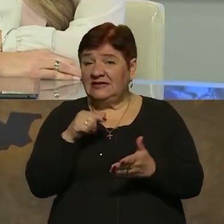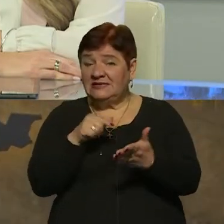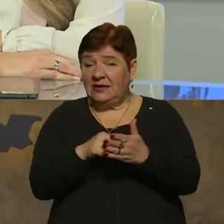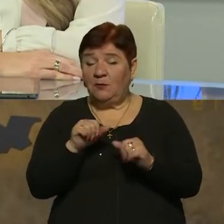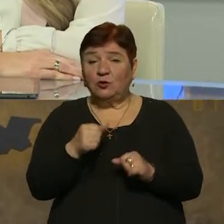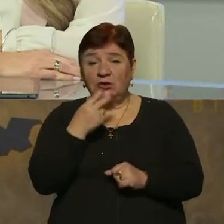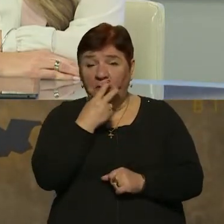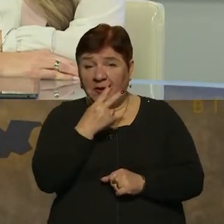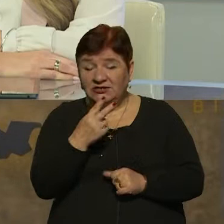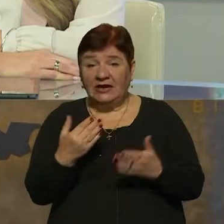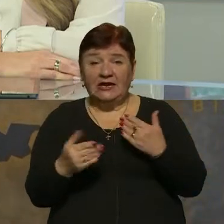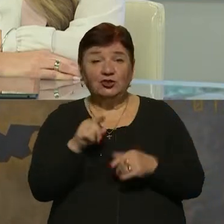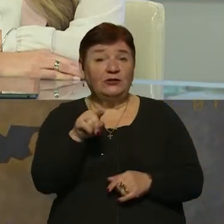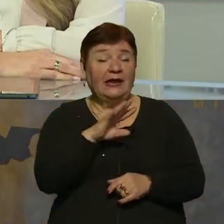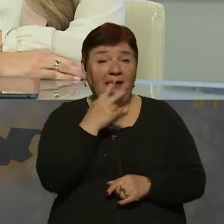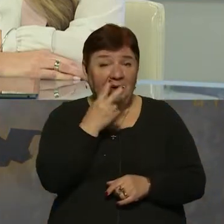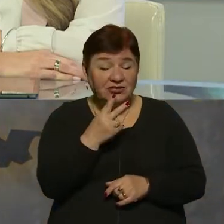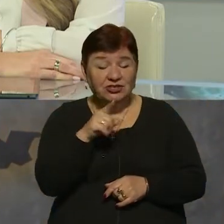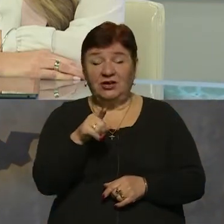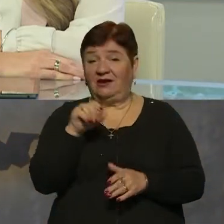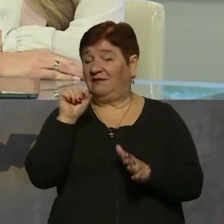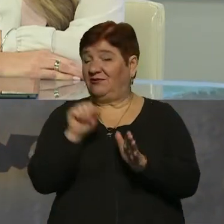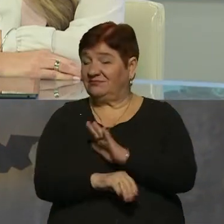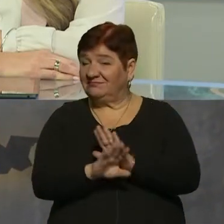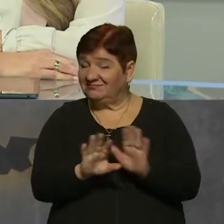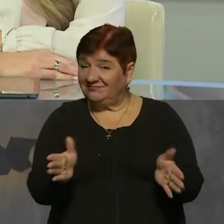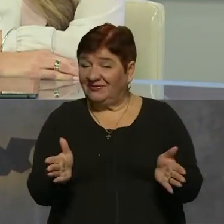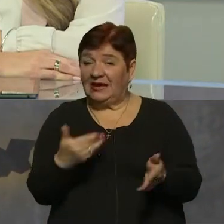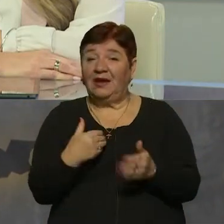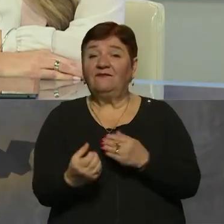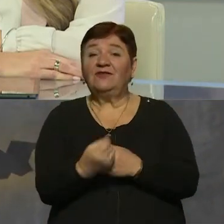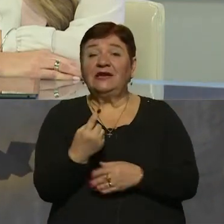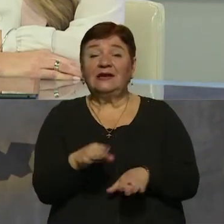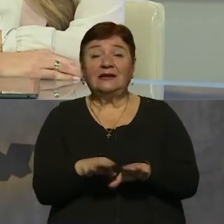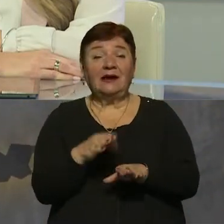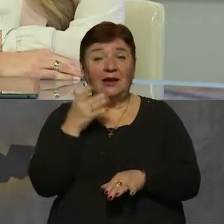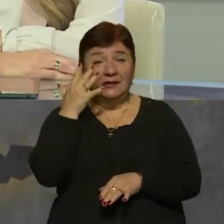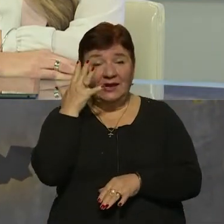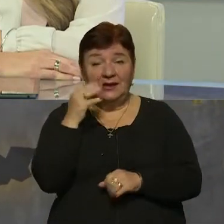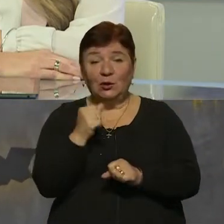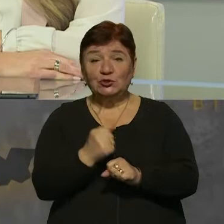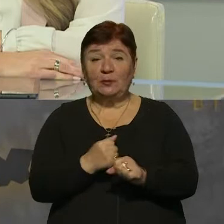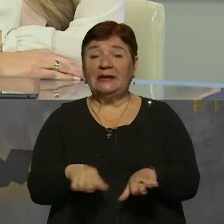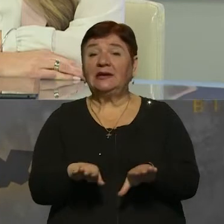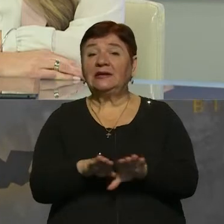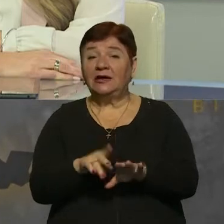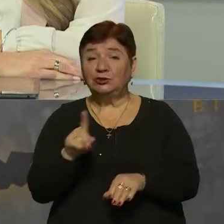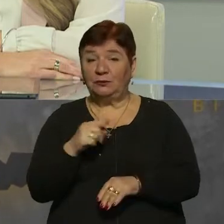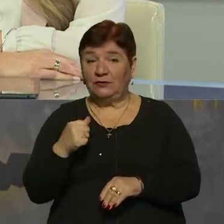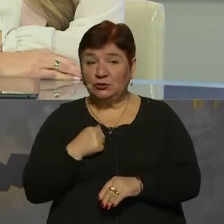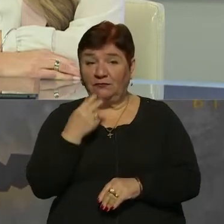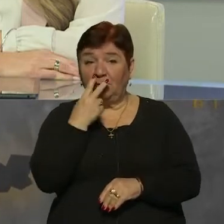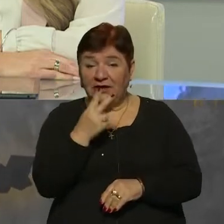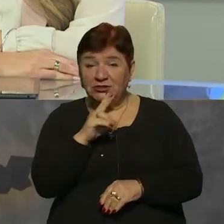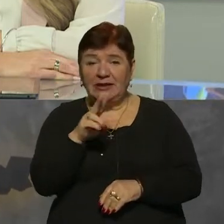побачити, тобто якщо ти не бачиш, її не заб'єш. І виникла ідея зробити так, щоб військові бачили